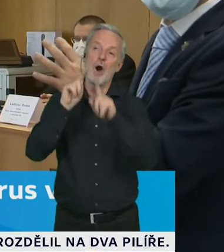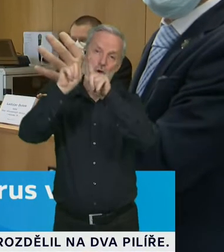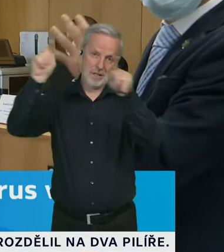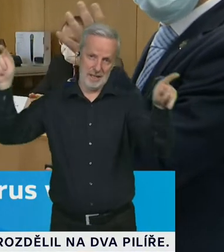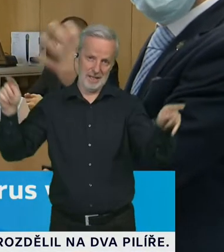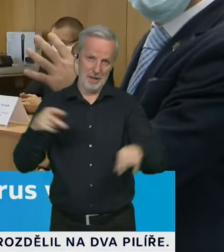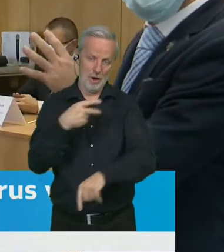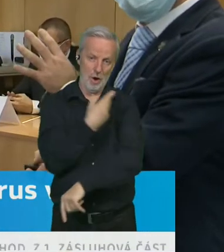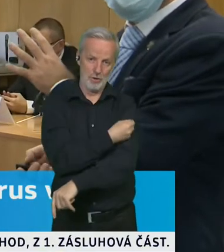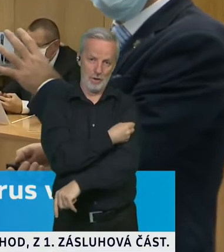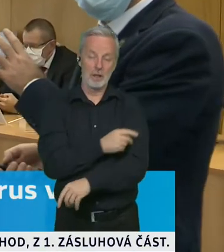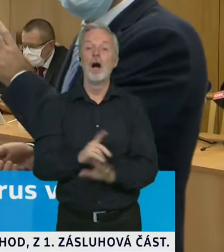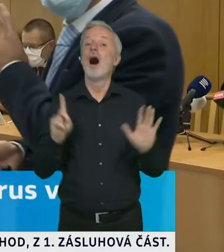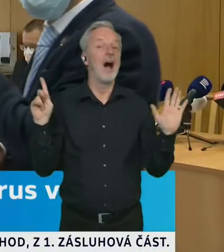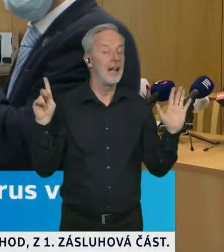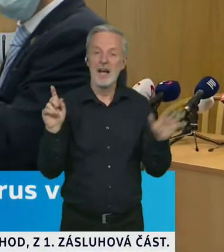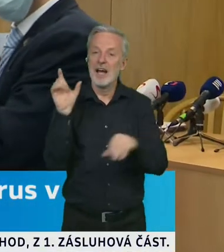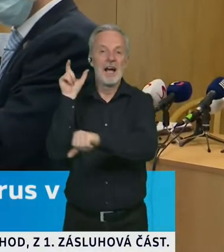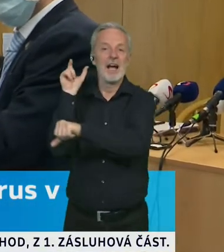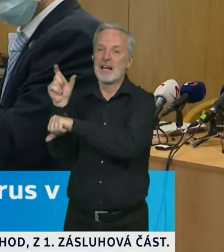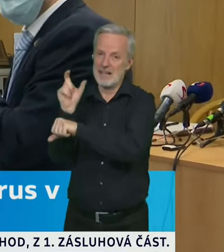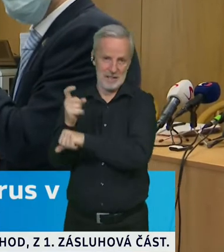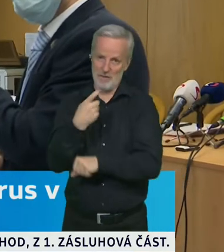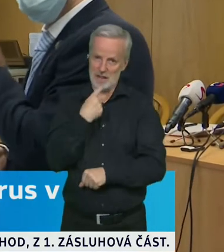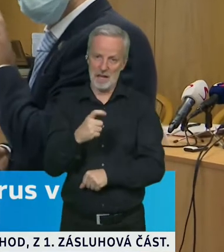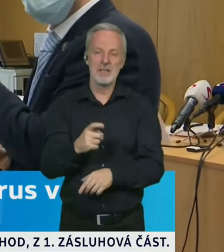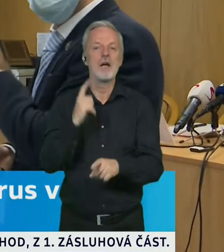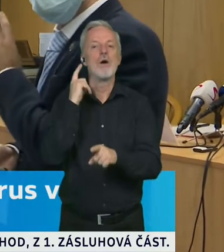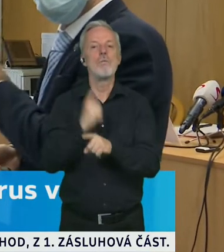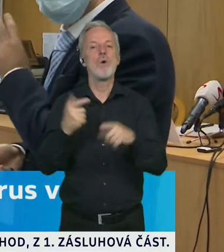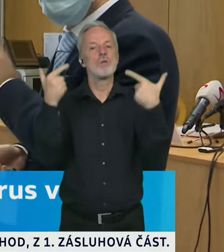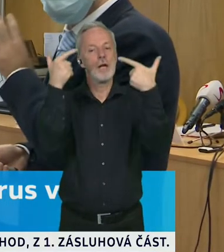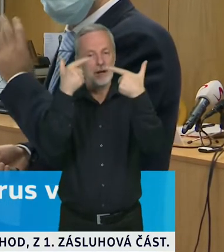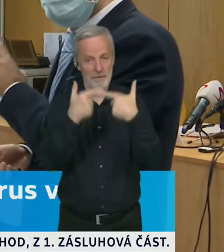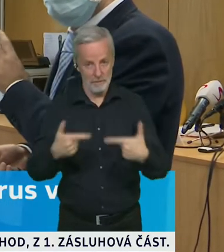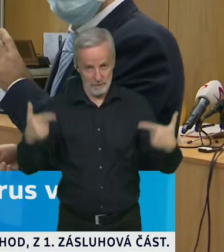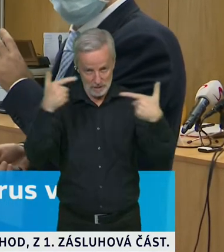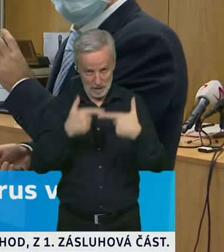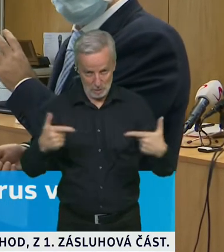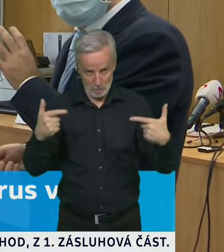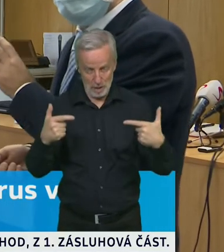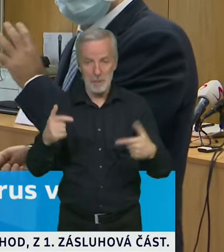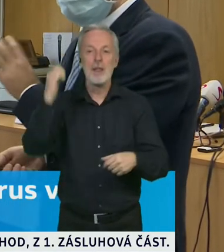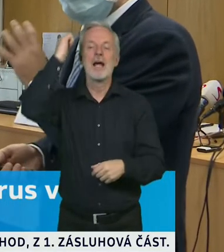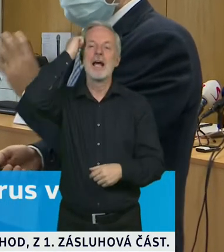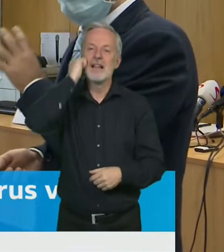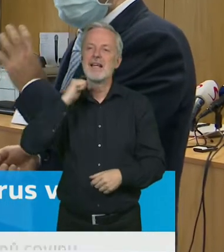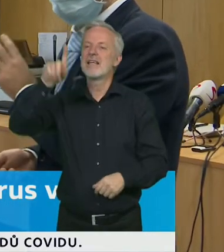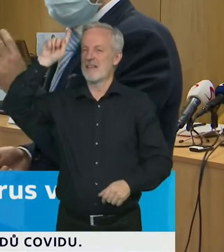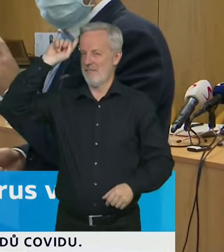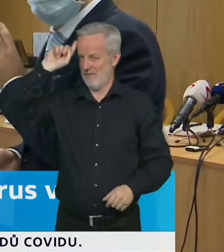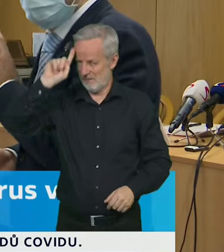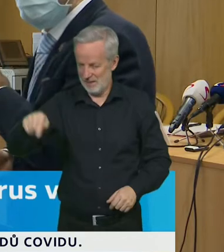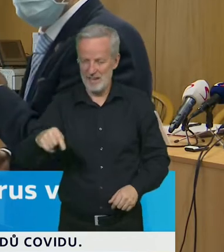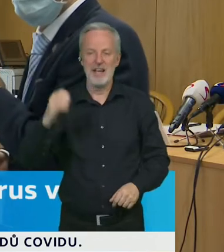toto není kritika. Toto je jenom definice toho, že si všichni velice dobře uvědomují, a že jsme vlastně všichni do jisté